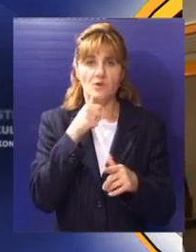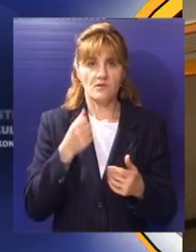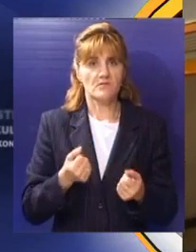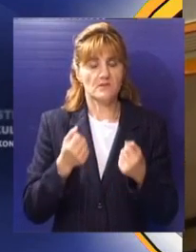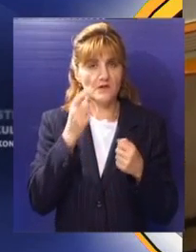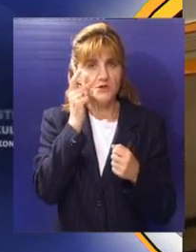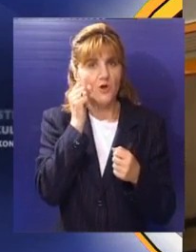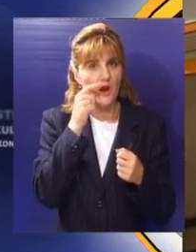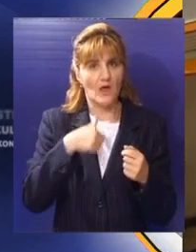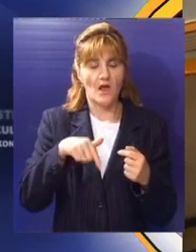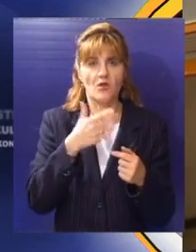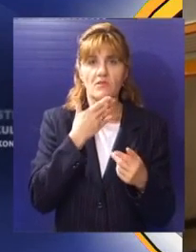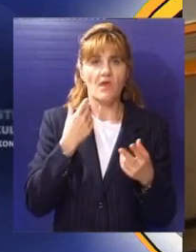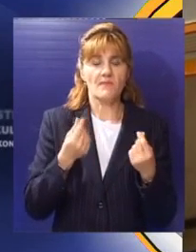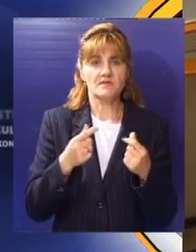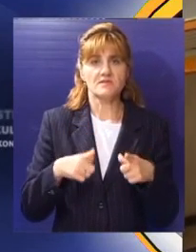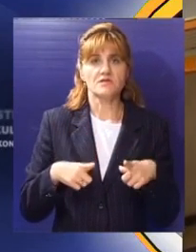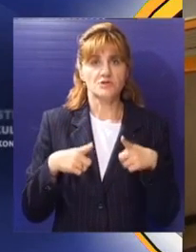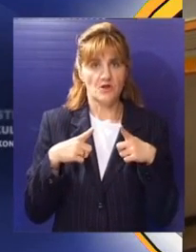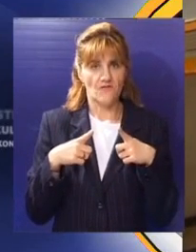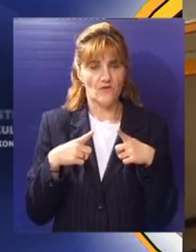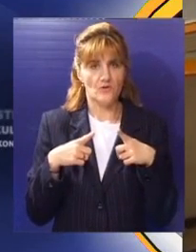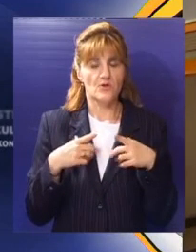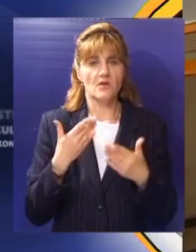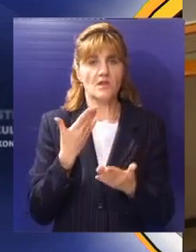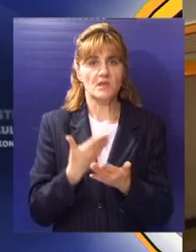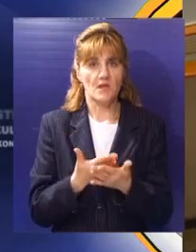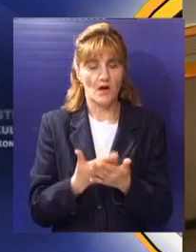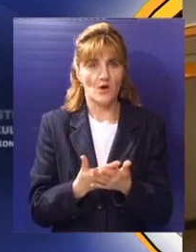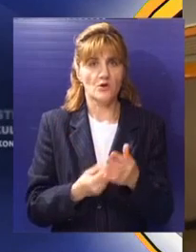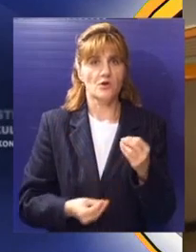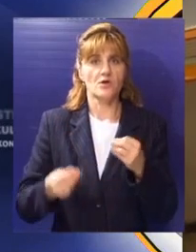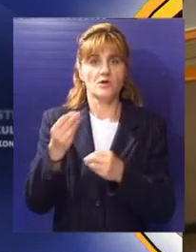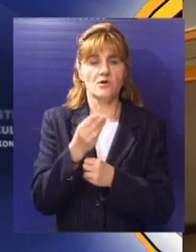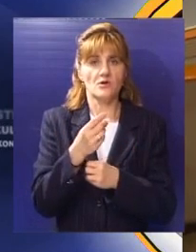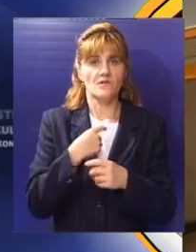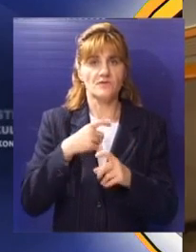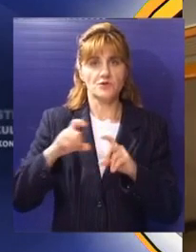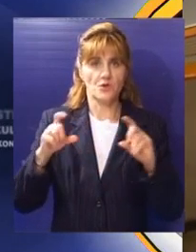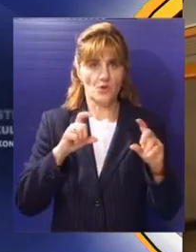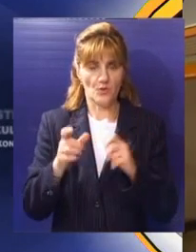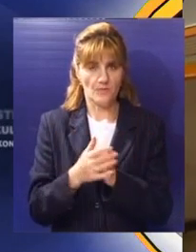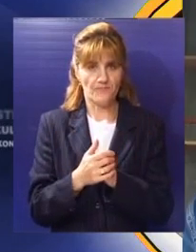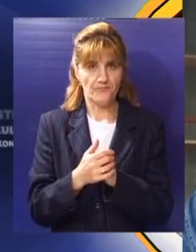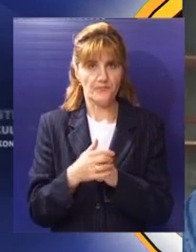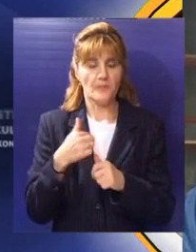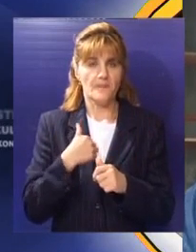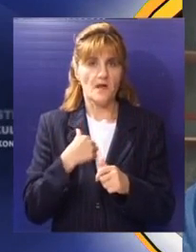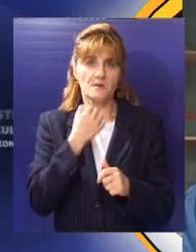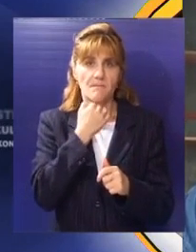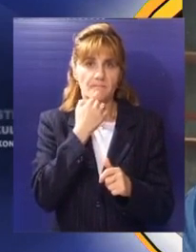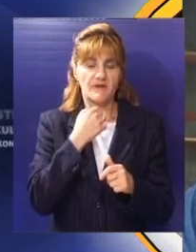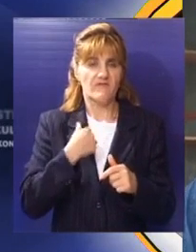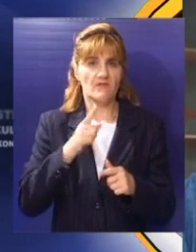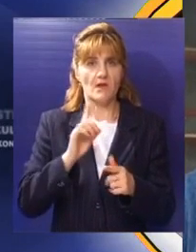pretpostavaka, verovatno pošto je naš narod i nema sredstava za život i još na takav način se doprinese da se još više zaduži. Pošto sam